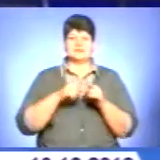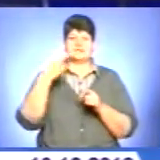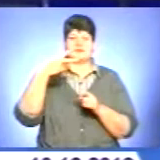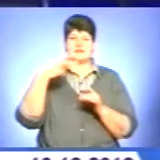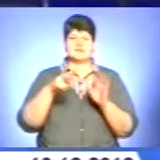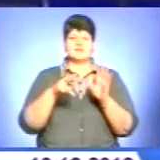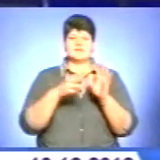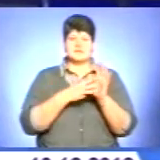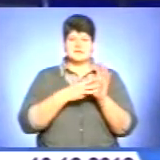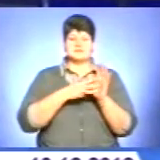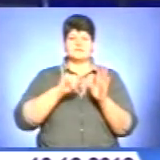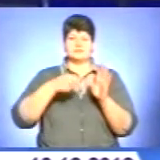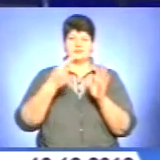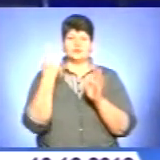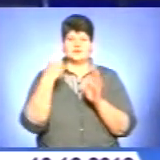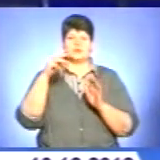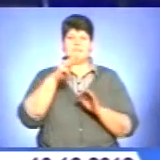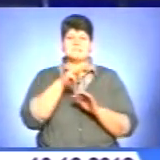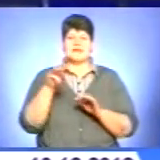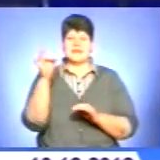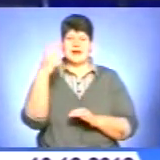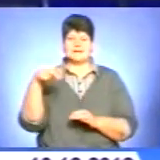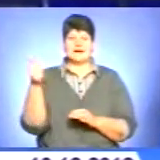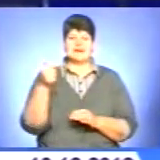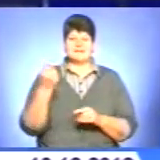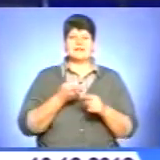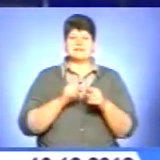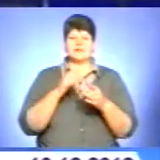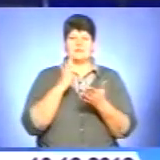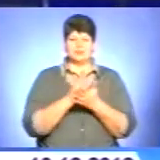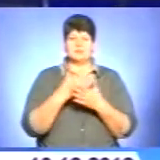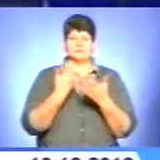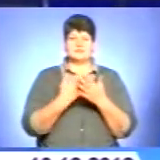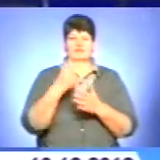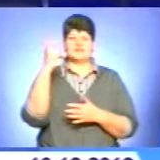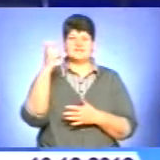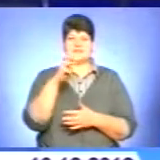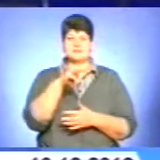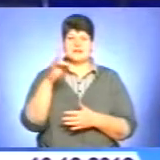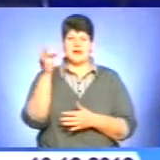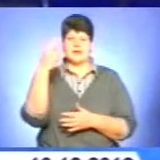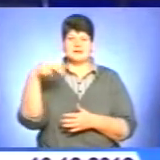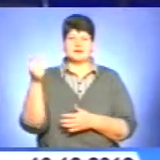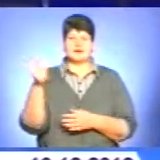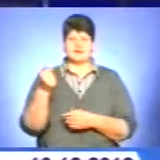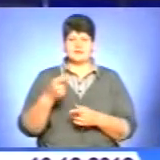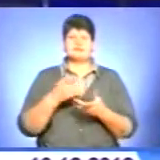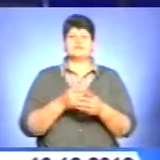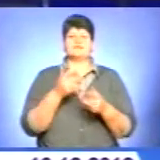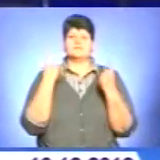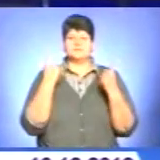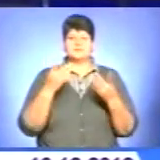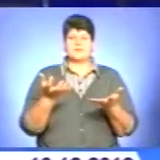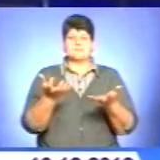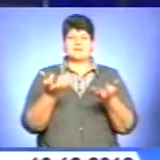,1 млрд грн. і становитиме близько 220 млрд грн. Суттєву державну підтримку регіони